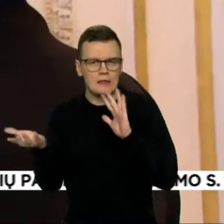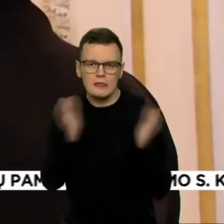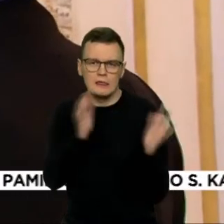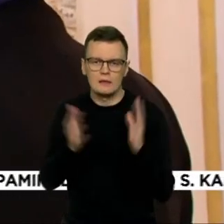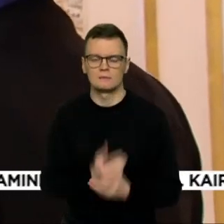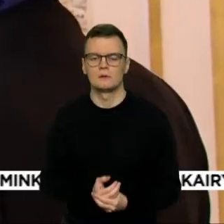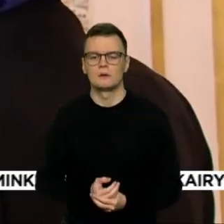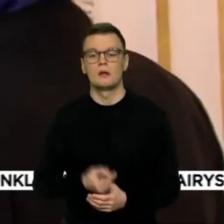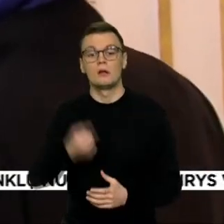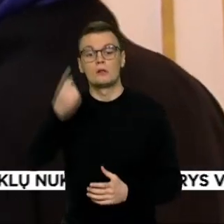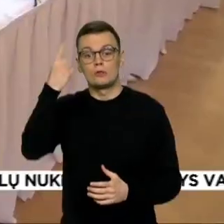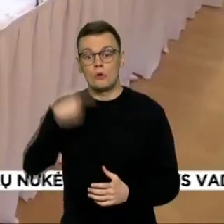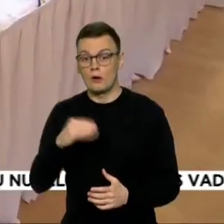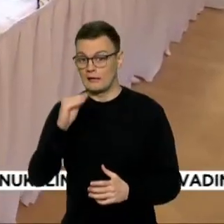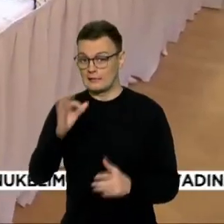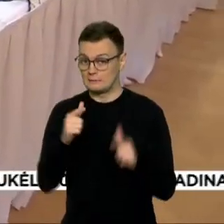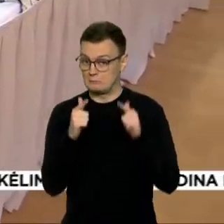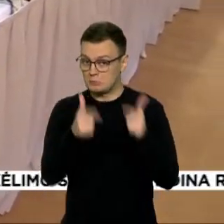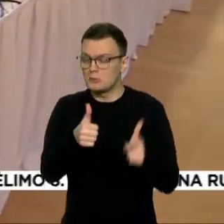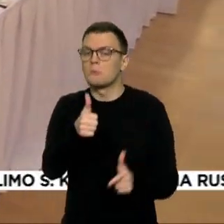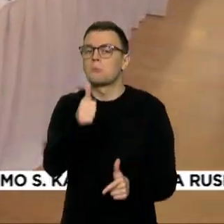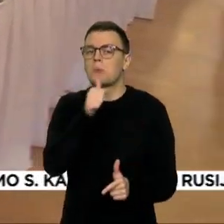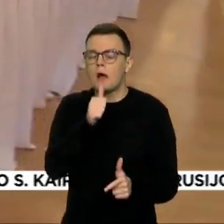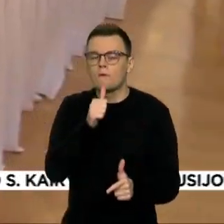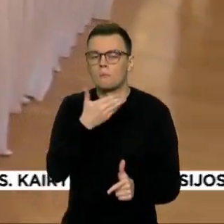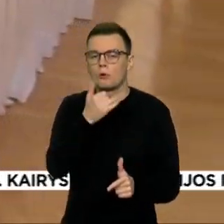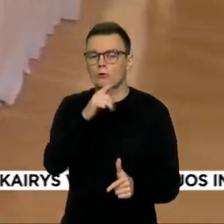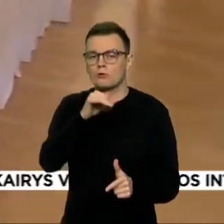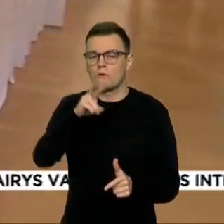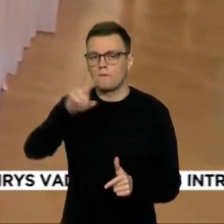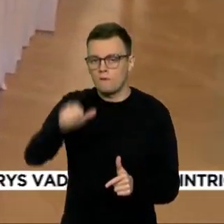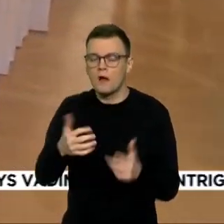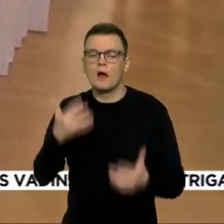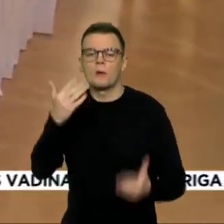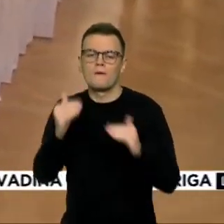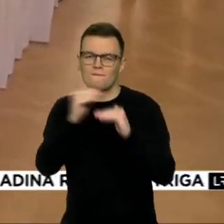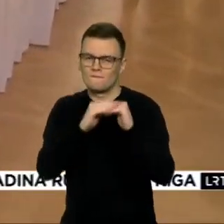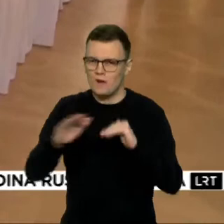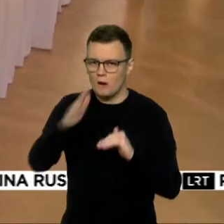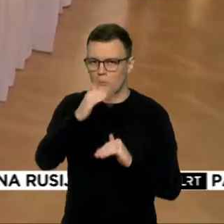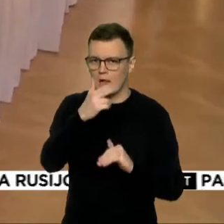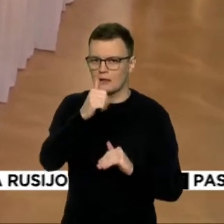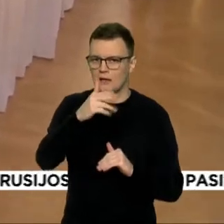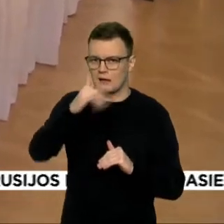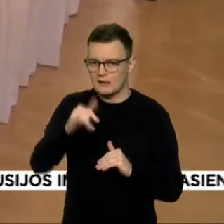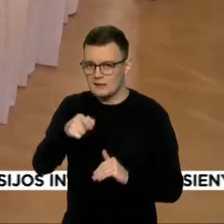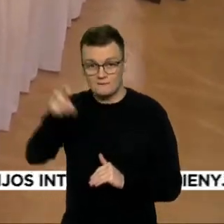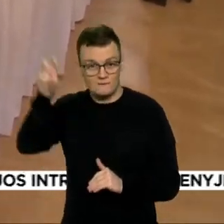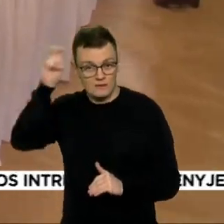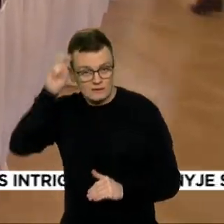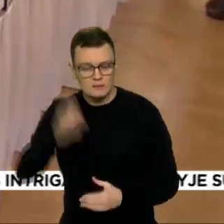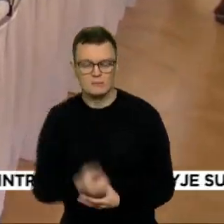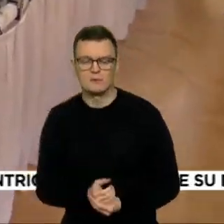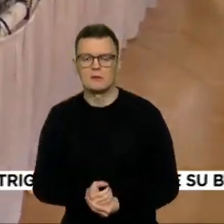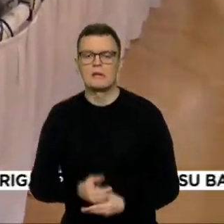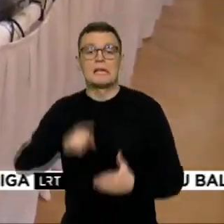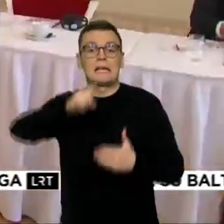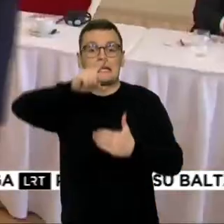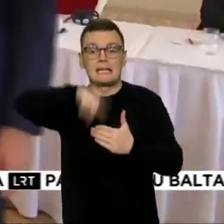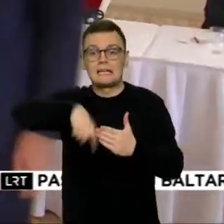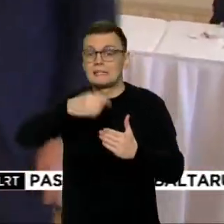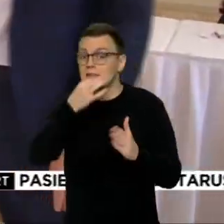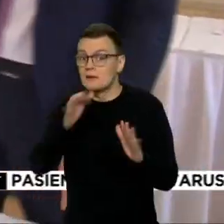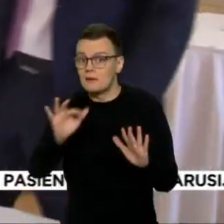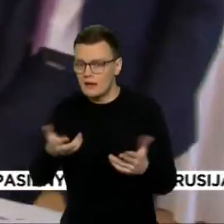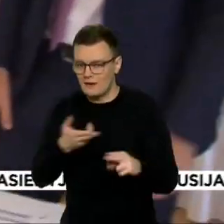siekiančiose šalyse, tokiuose kaip Moldova ar Vakarų Balkanų valstybės, kritikai teigė, kad siekdama lietinti plėtra bendryje viso